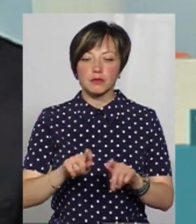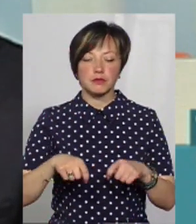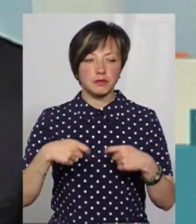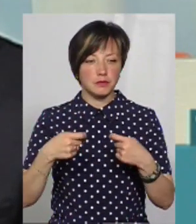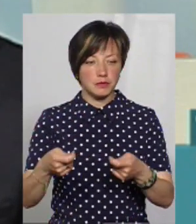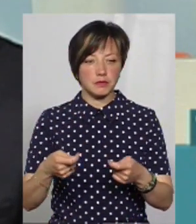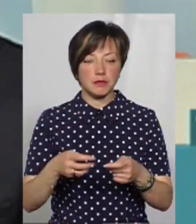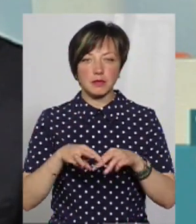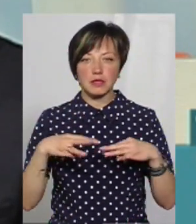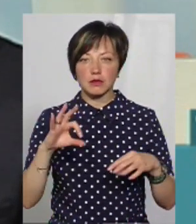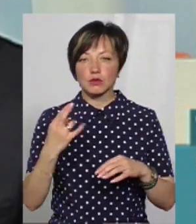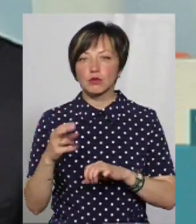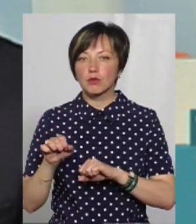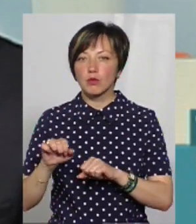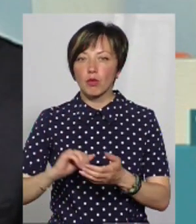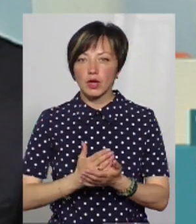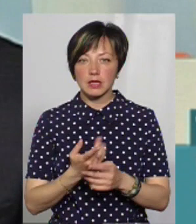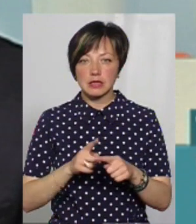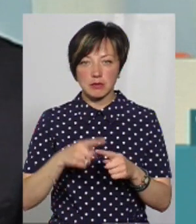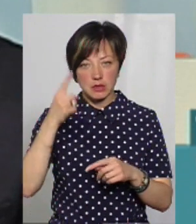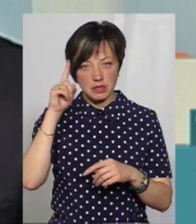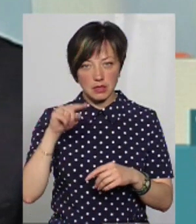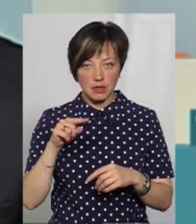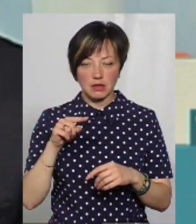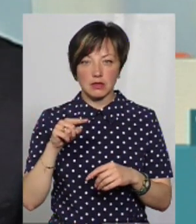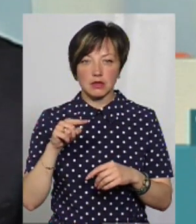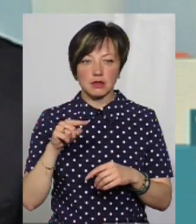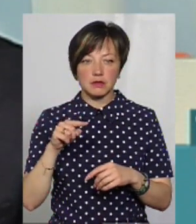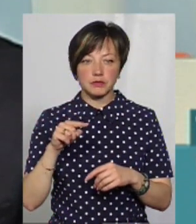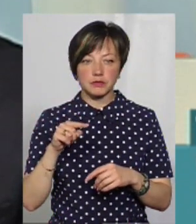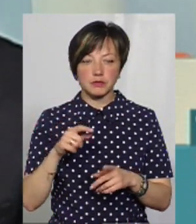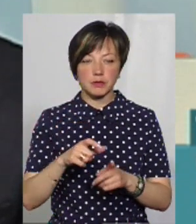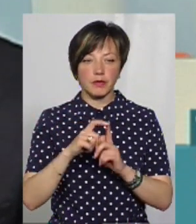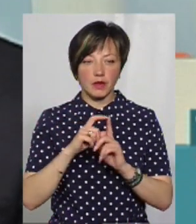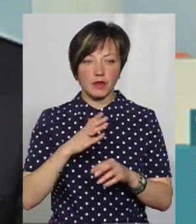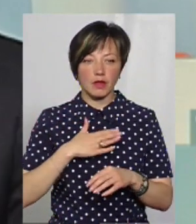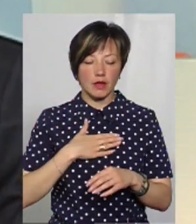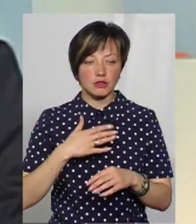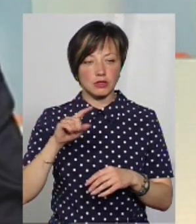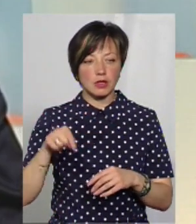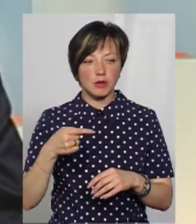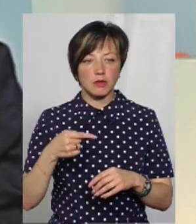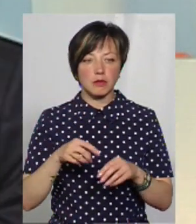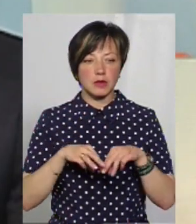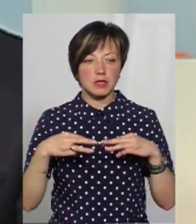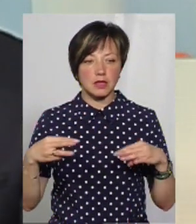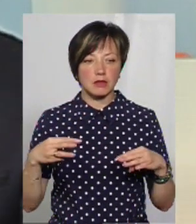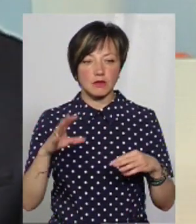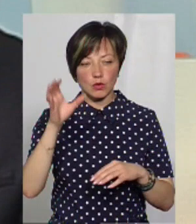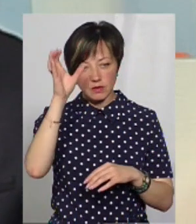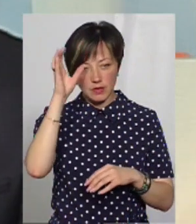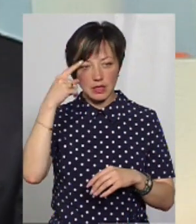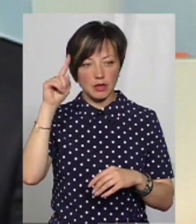передали до Міністерства соціальної політики, так це ми знали з відповіді до наш інформаційний запит від Міністерства